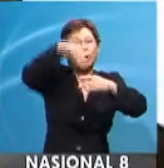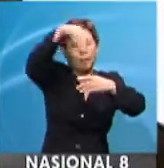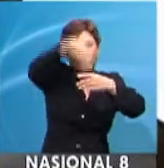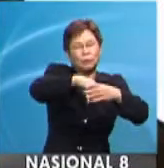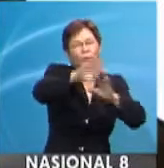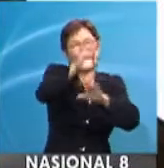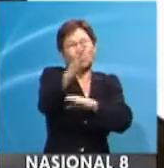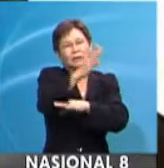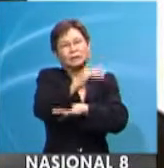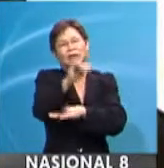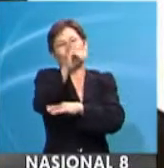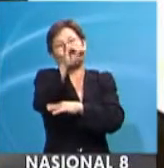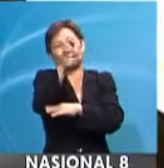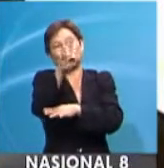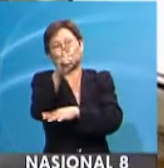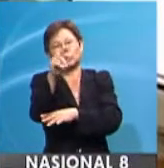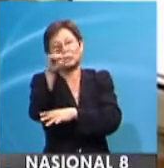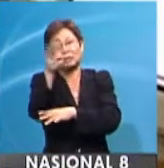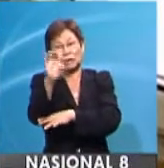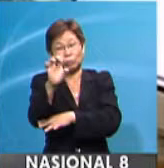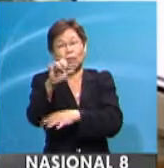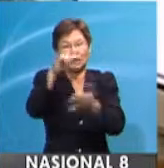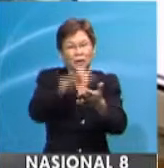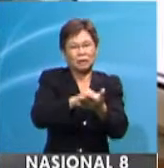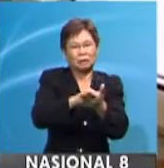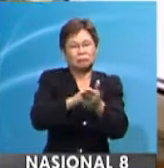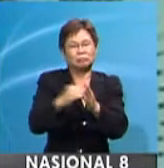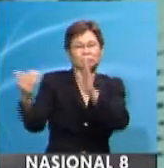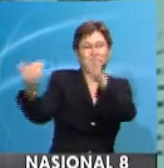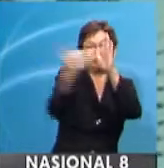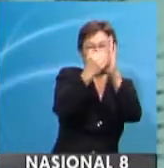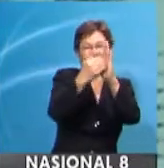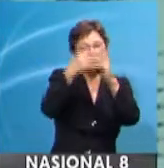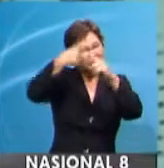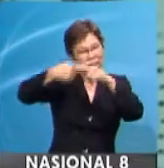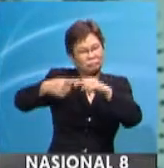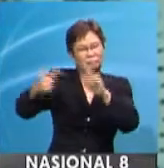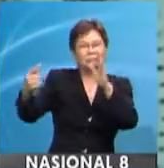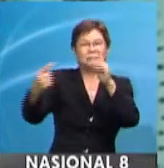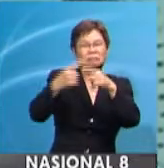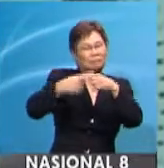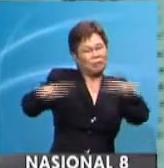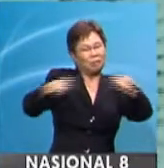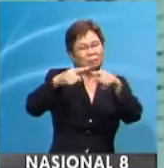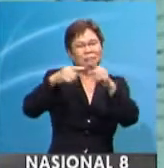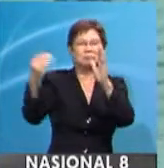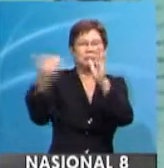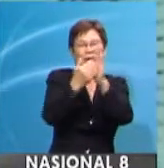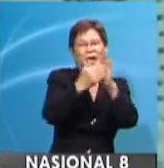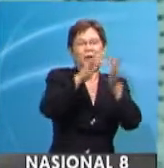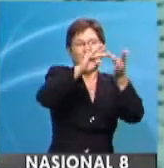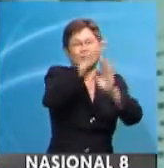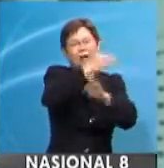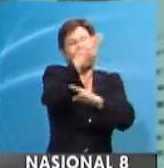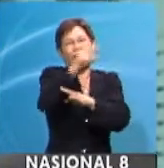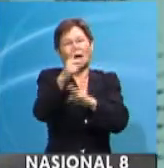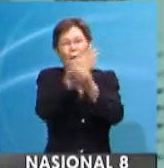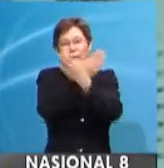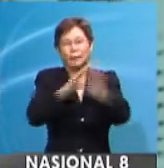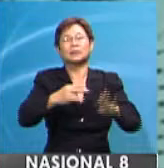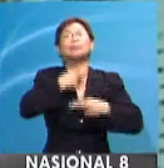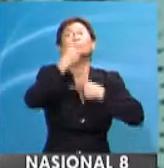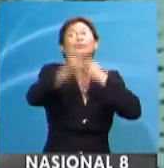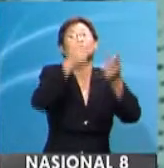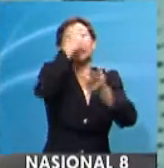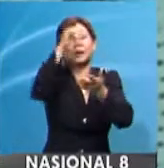Facebook dan Youtube. Dan tindakan itu bertentangan dengan dasar negara dalam memberikan kebebasan internet dan hak kebebasan bersuara.